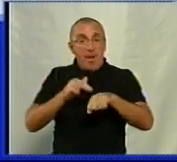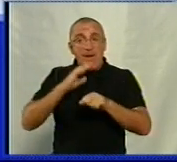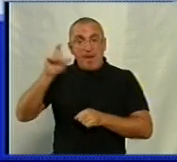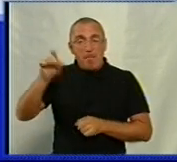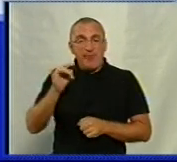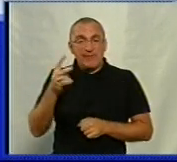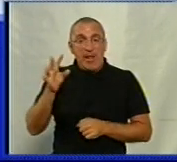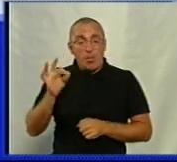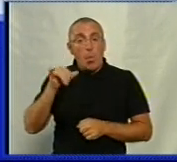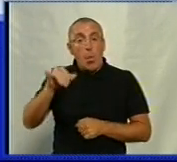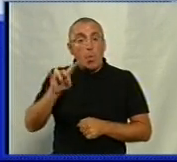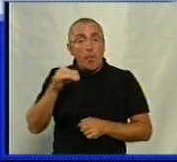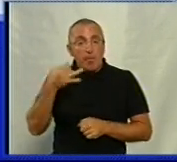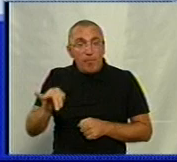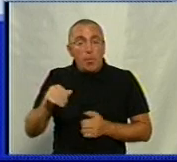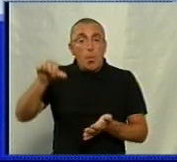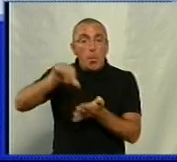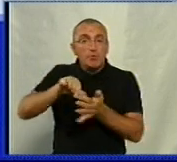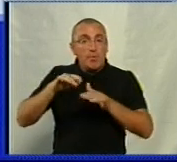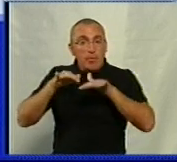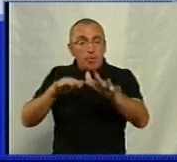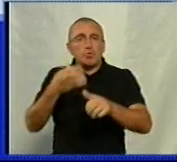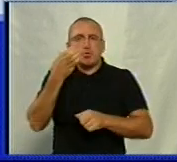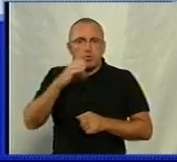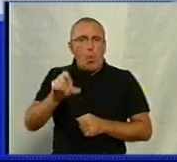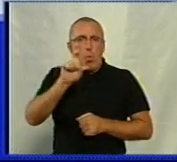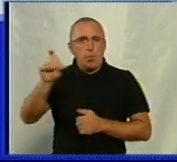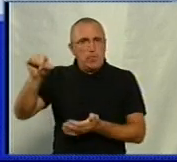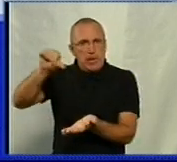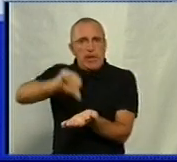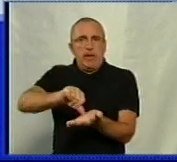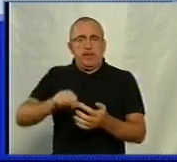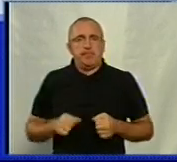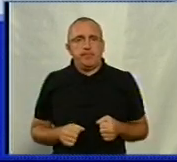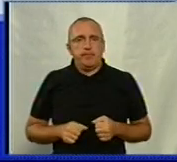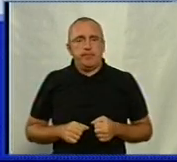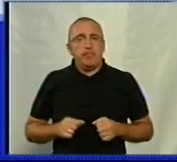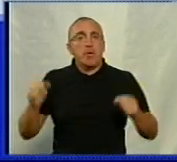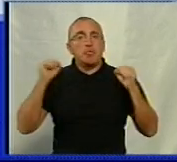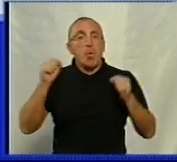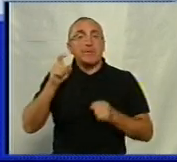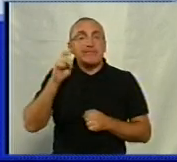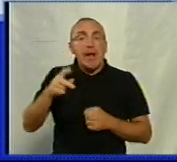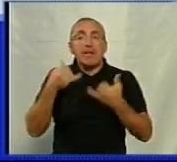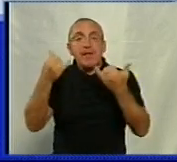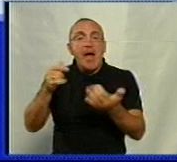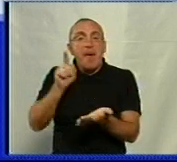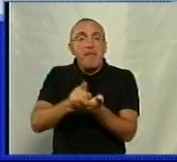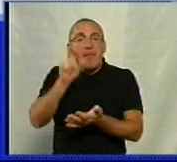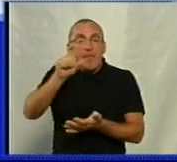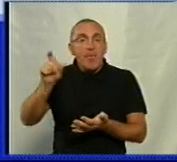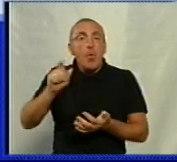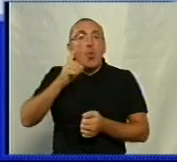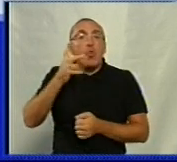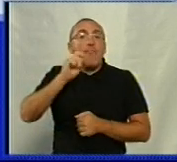Бевзенко, у Кропивницькому участь у марші взяли сотні людей. Спортзал для пенсіонерів створили в місті